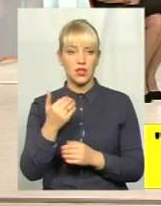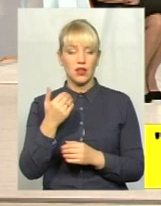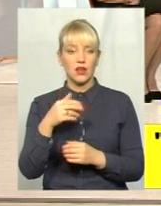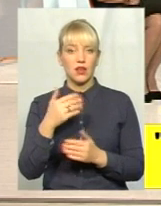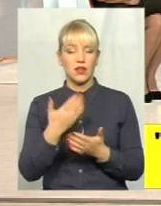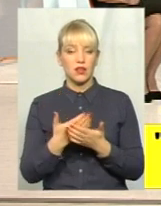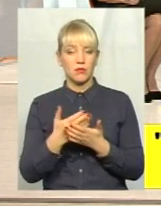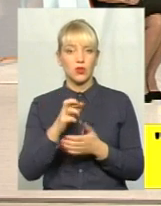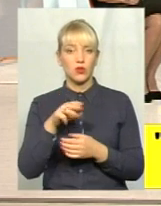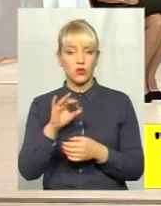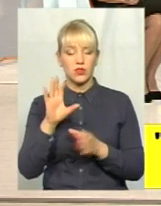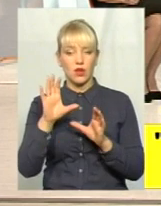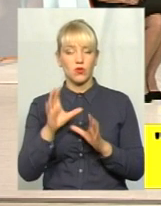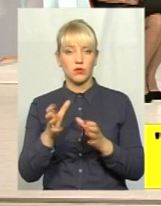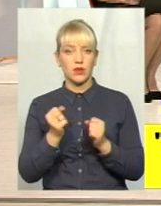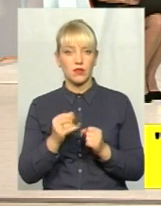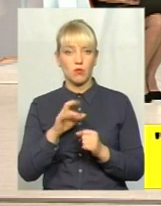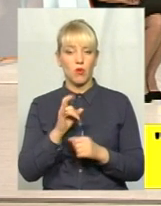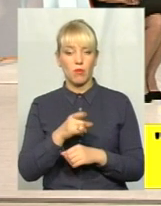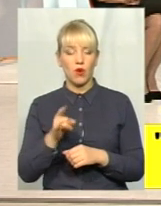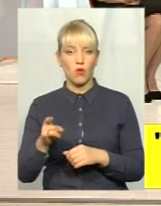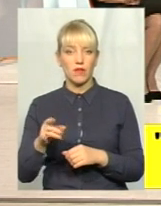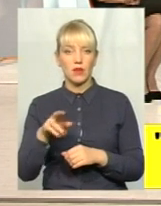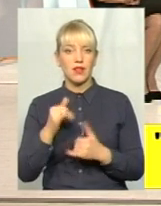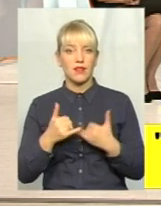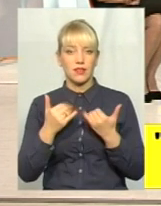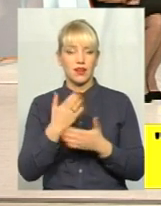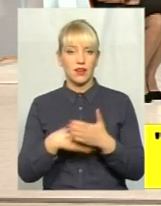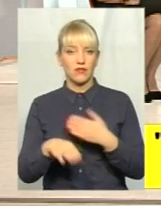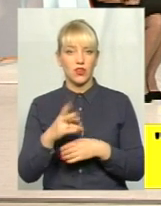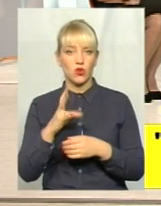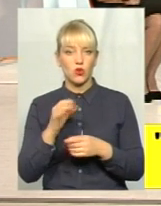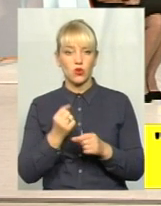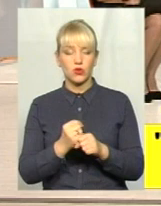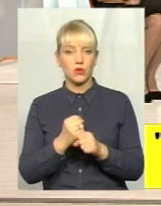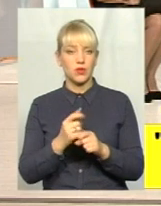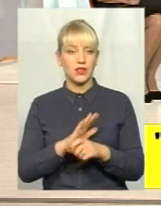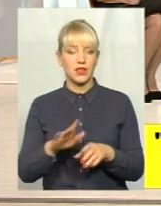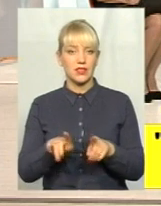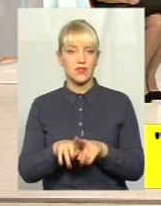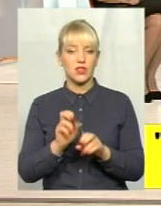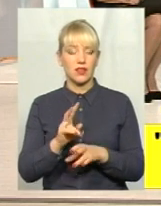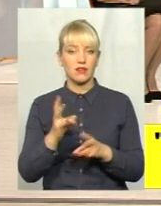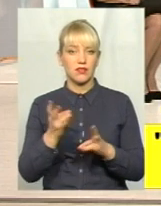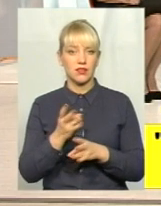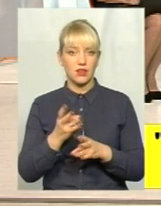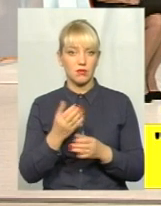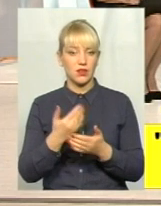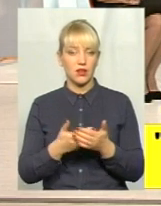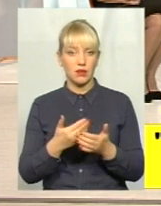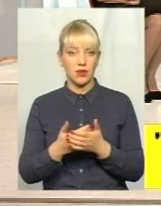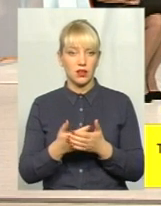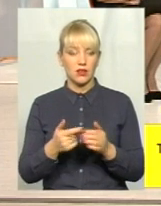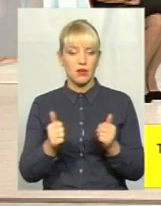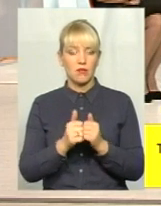прийняти по парковкам, але зроблено в мене завжди так, як хотілося. Наприклад, біля